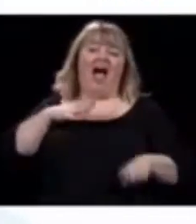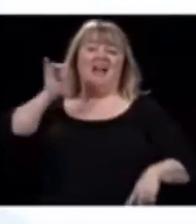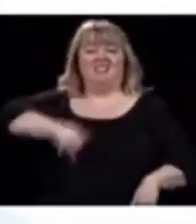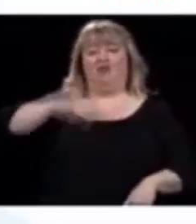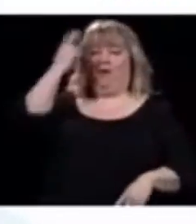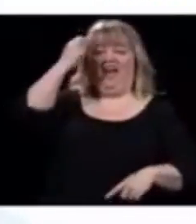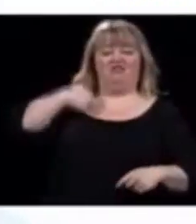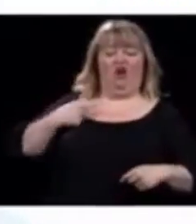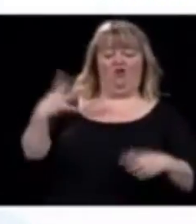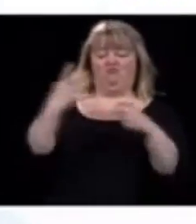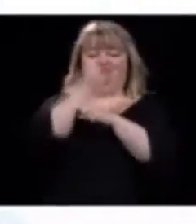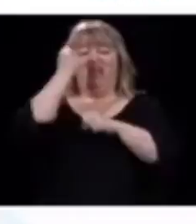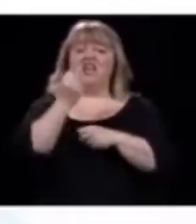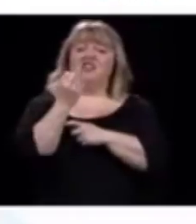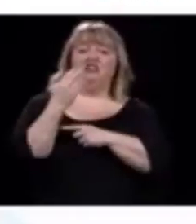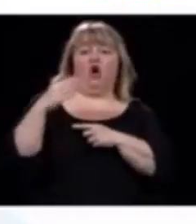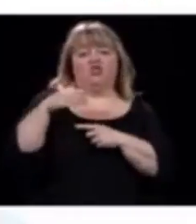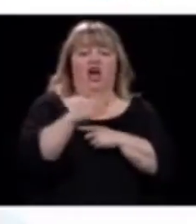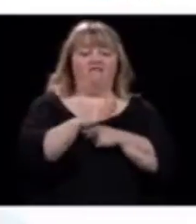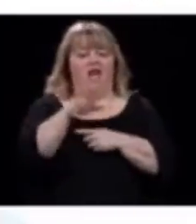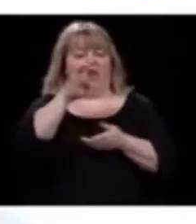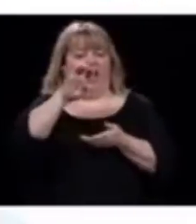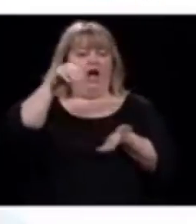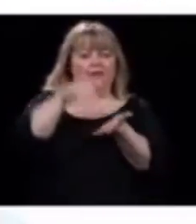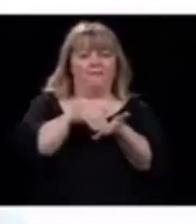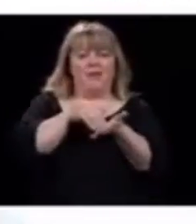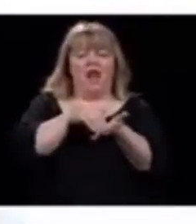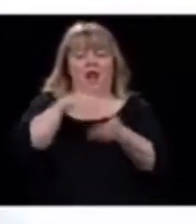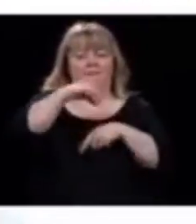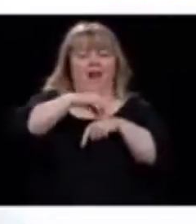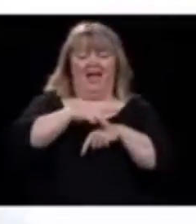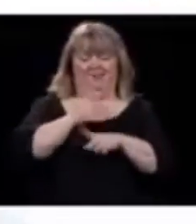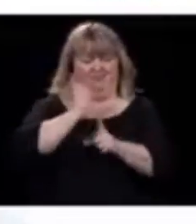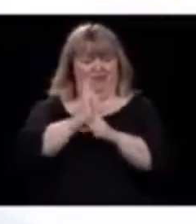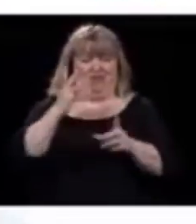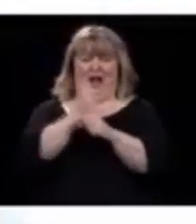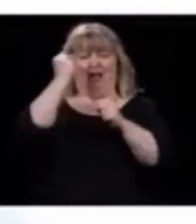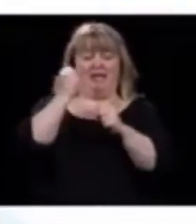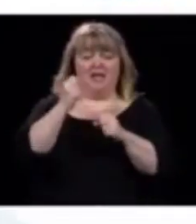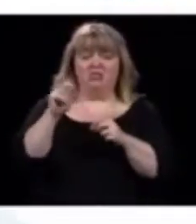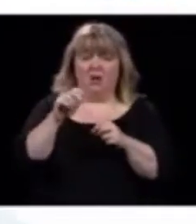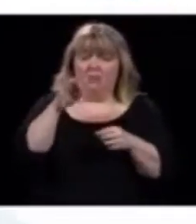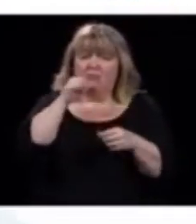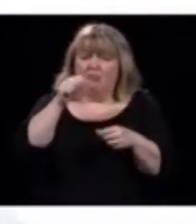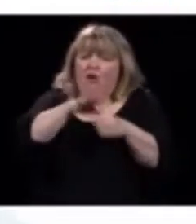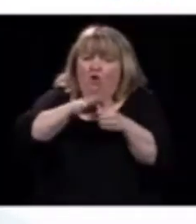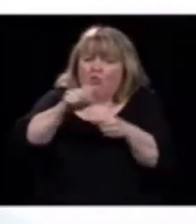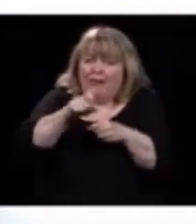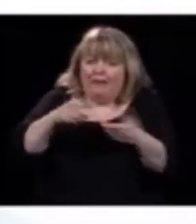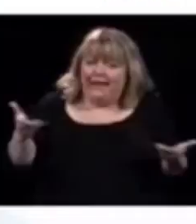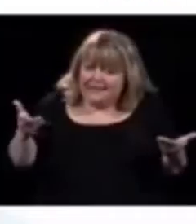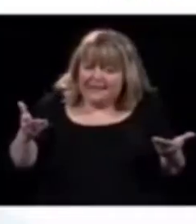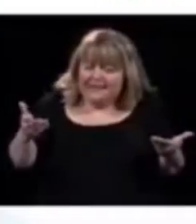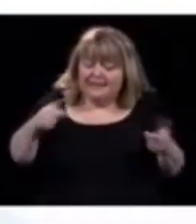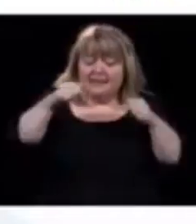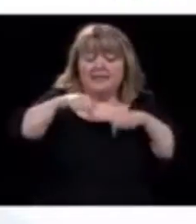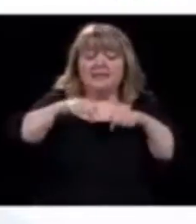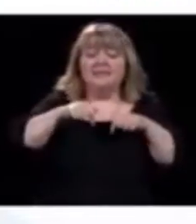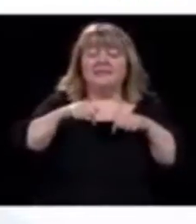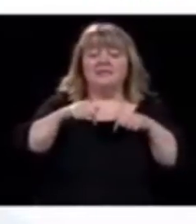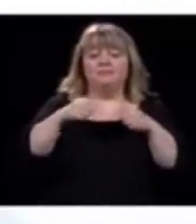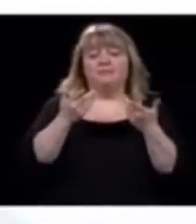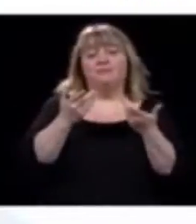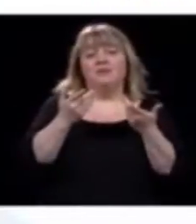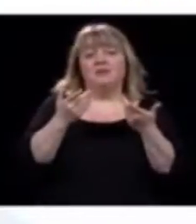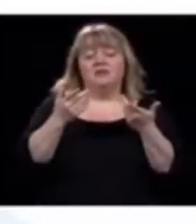raison, le 14 avril, on va avoir 40 000 cas, puis ça va être exactement le bon chiffre. On n'est pas à la Loto-Québec ici. On est dans une cession